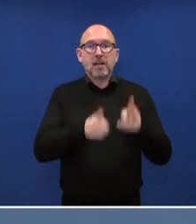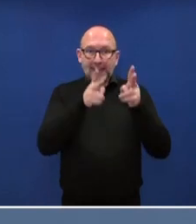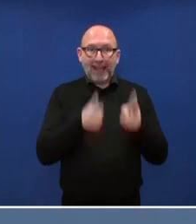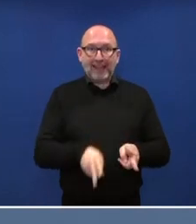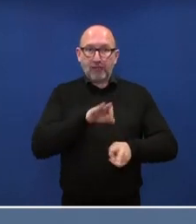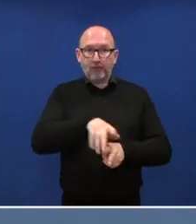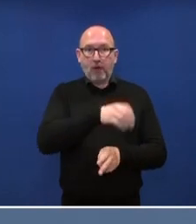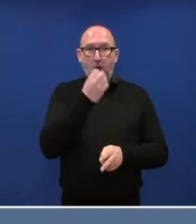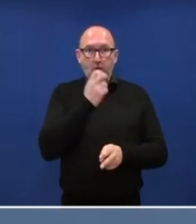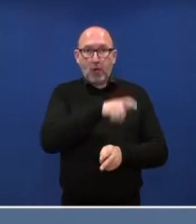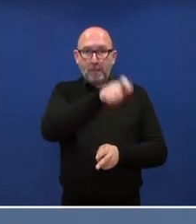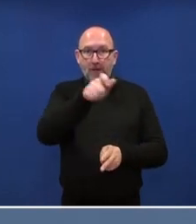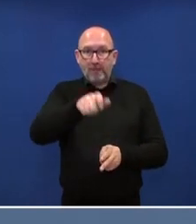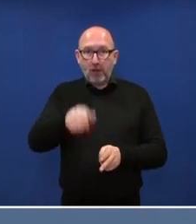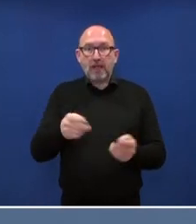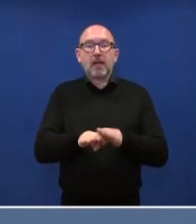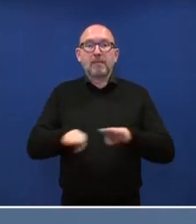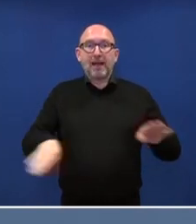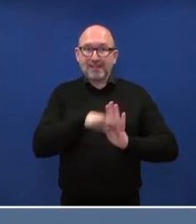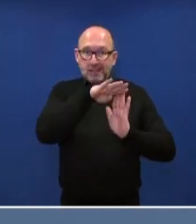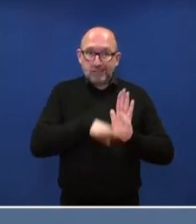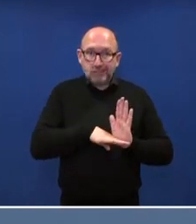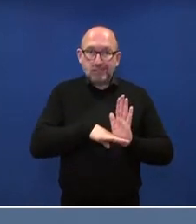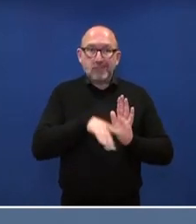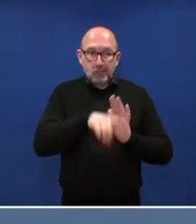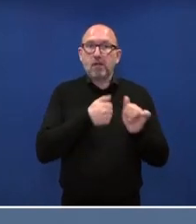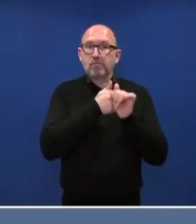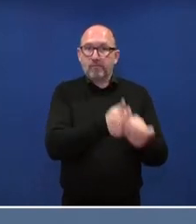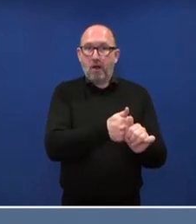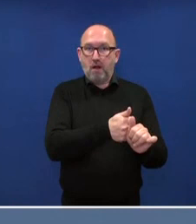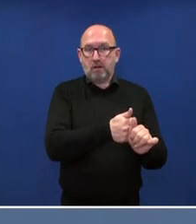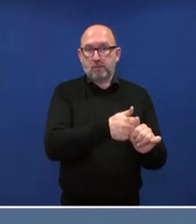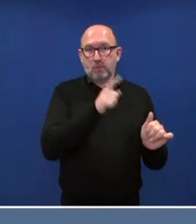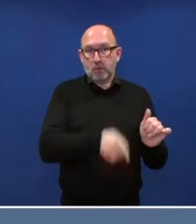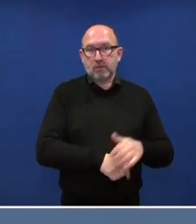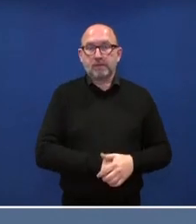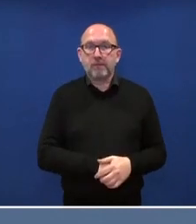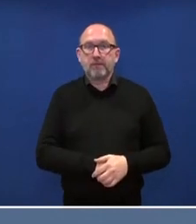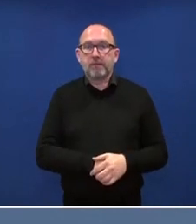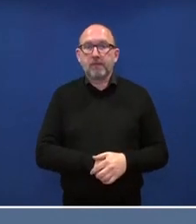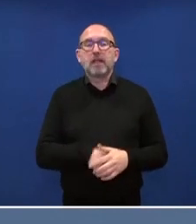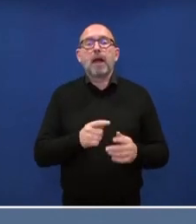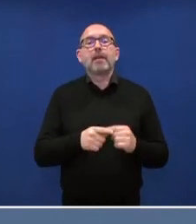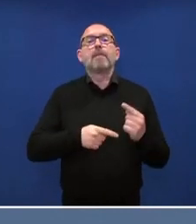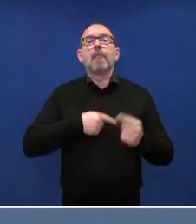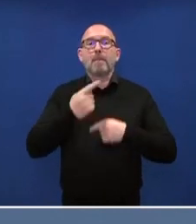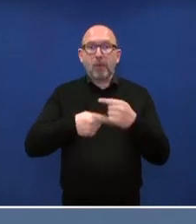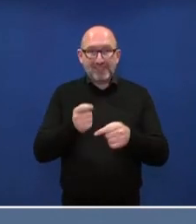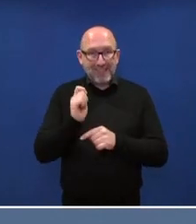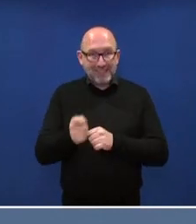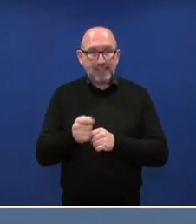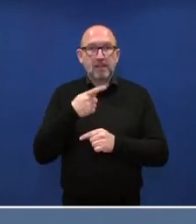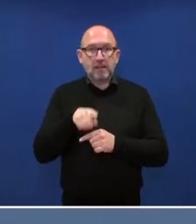Bevölkerung, die aus dem Basic Law resultieren, gewahrt werden. Im Zusammenhang mit dem Prozess erwarten wir, auch die Rechte der